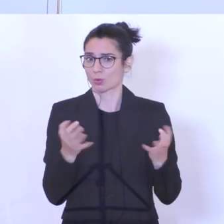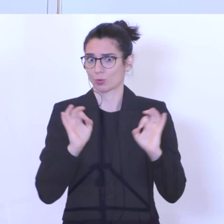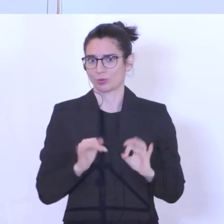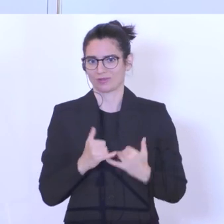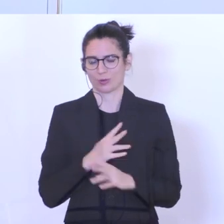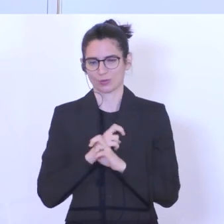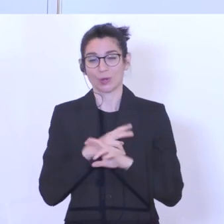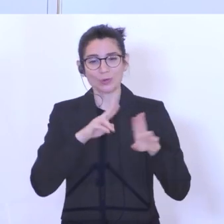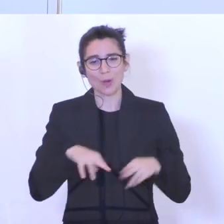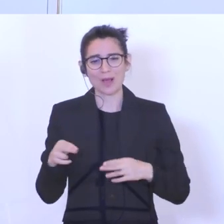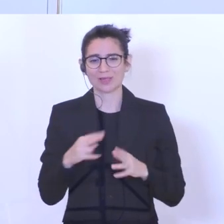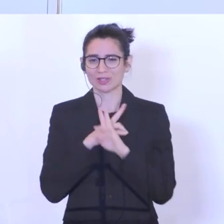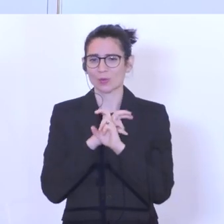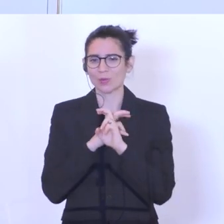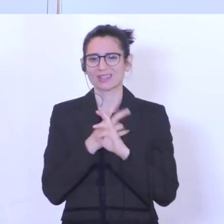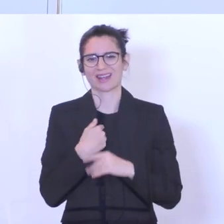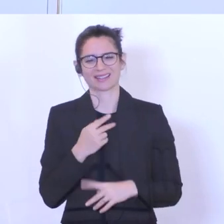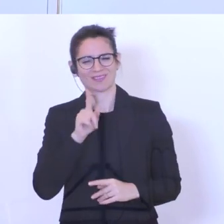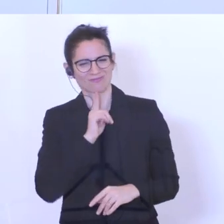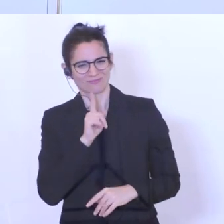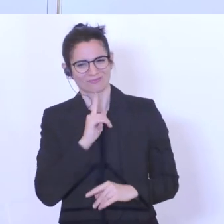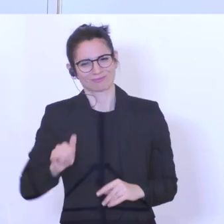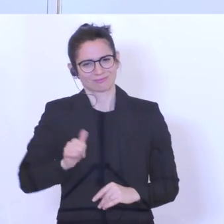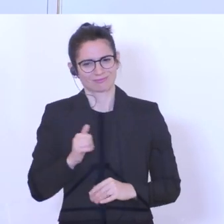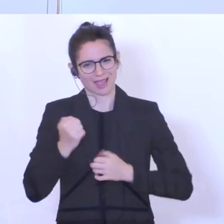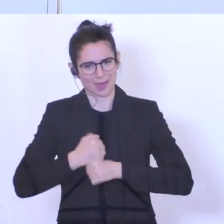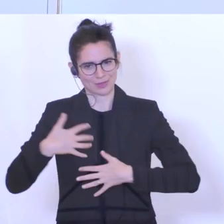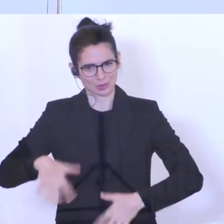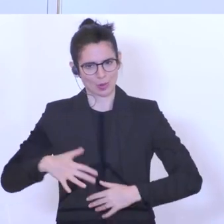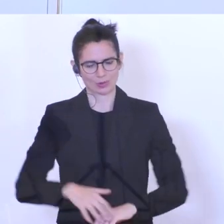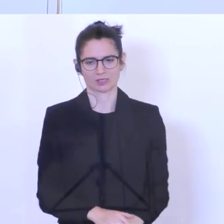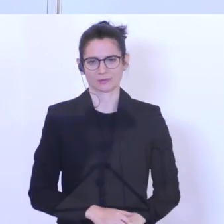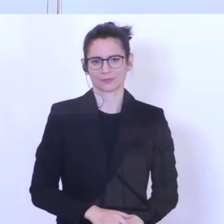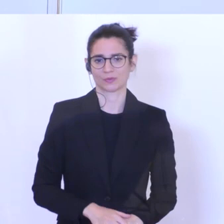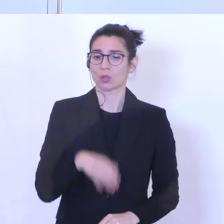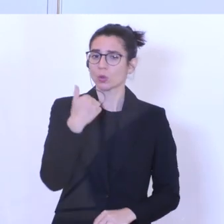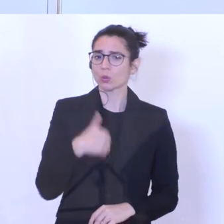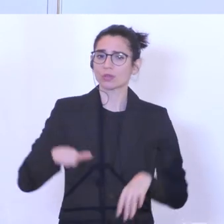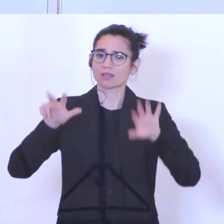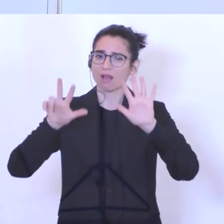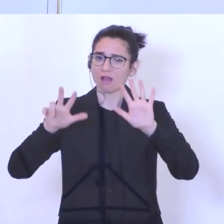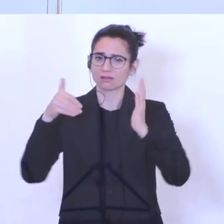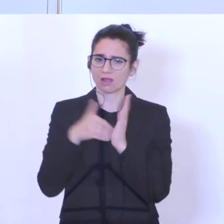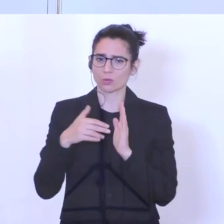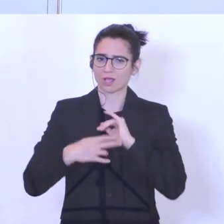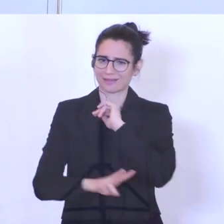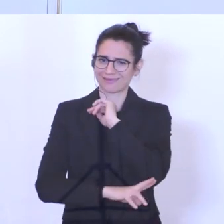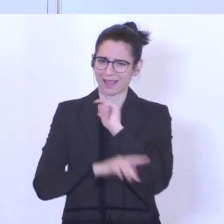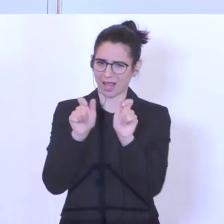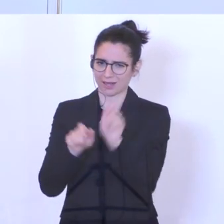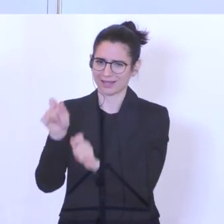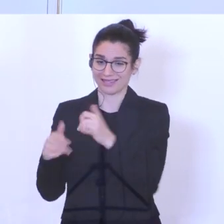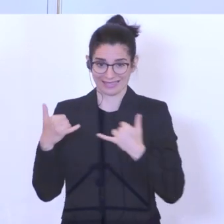dazu, dass wir normalerweise eine geringere Jugendarbeitslosigkeit haben. Rund 108.000 Lehrlinge werden